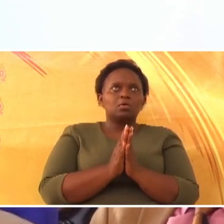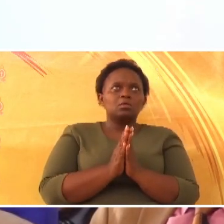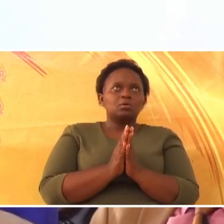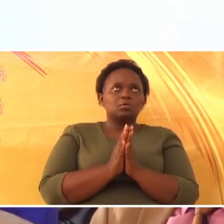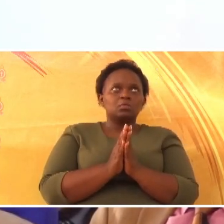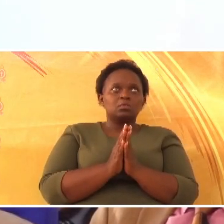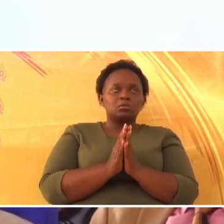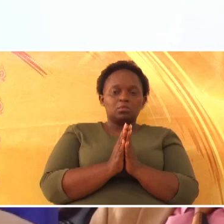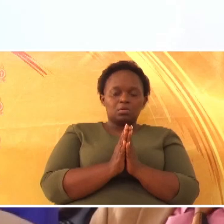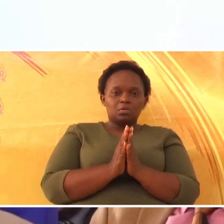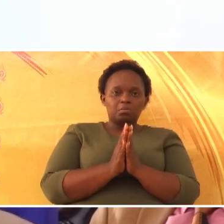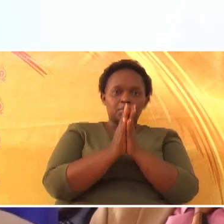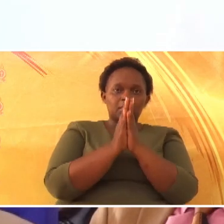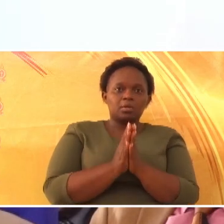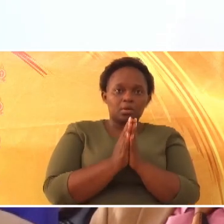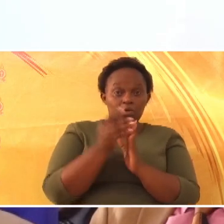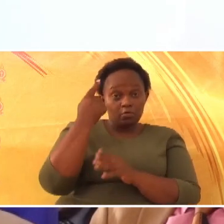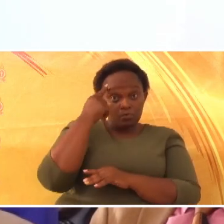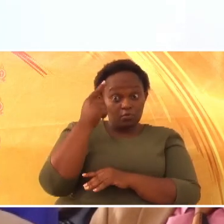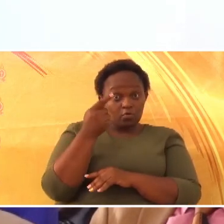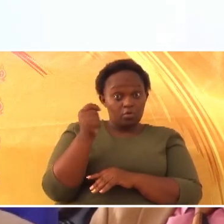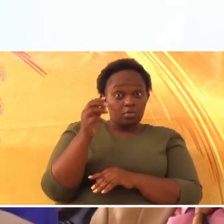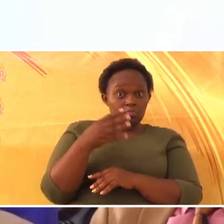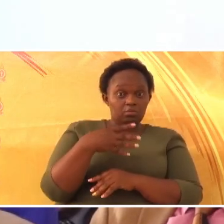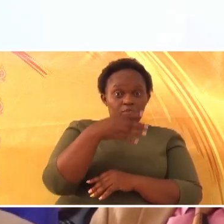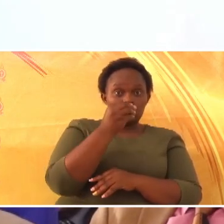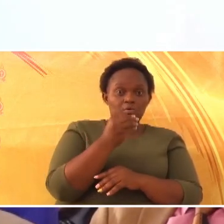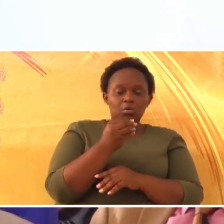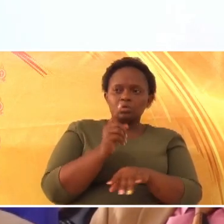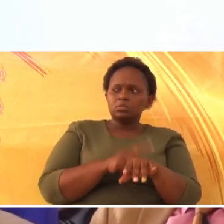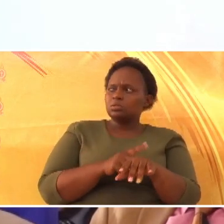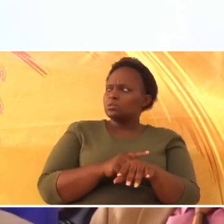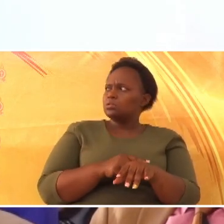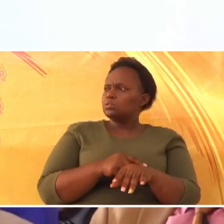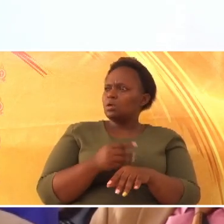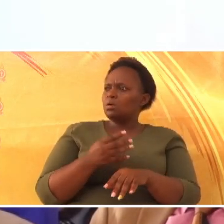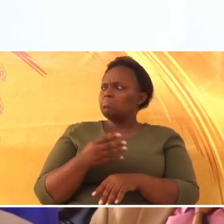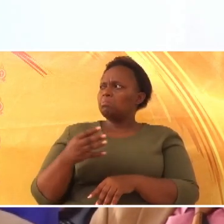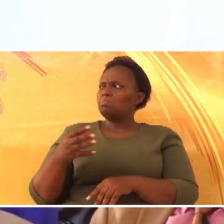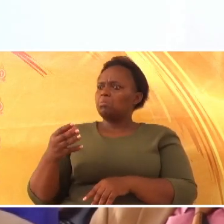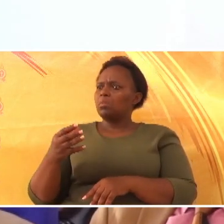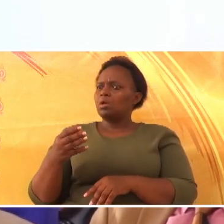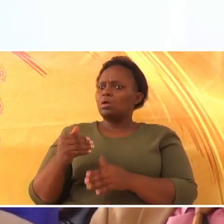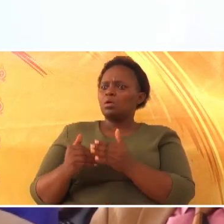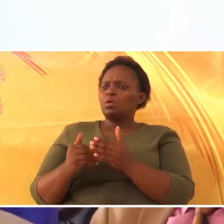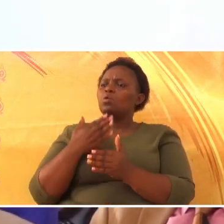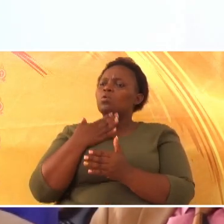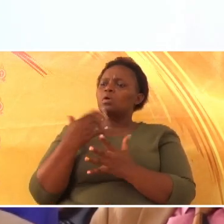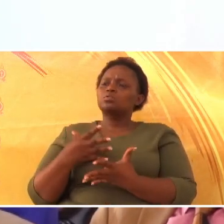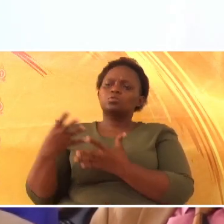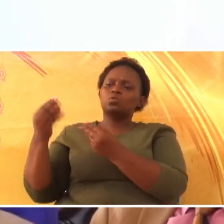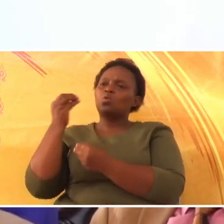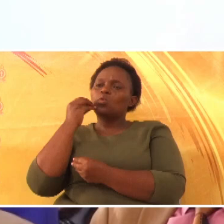hili waondoke. Walipo fika pale mlangoni, hawa kumzungumzia javulolote. Lakini wamefanya